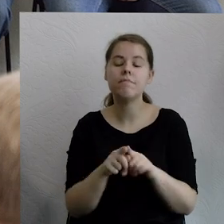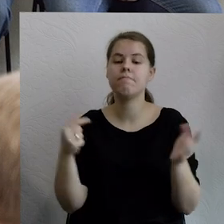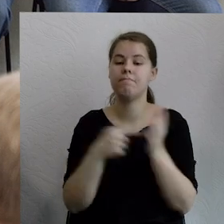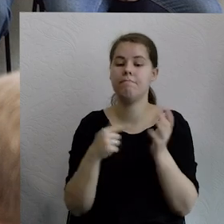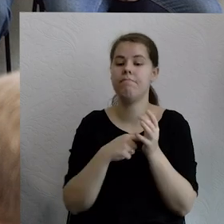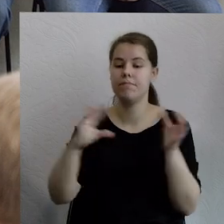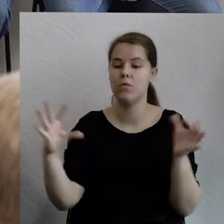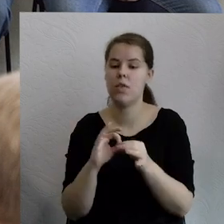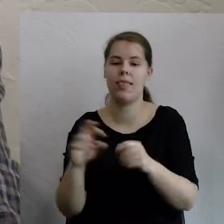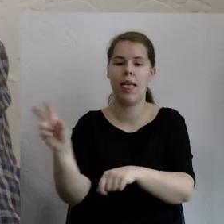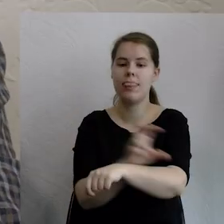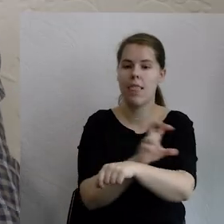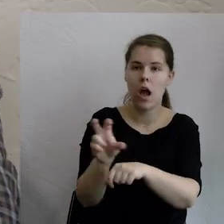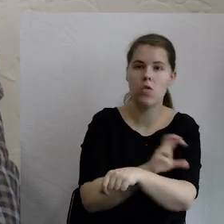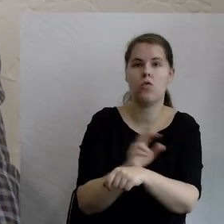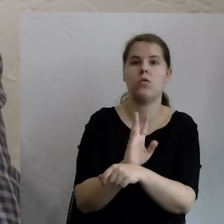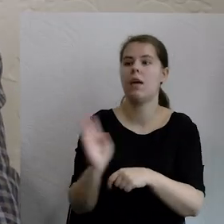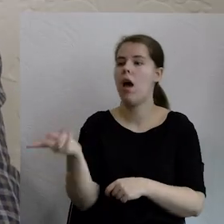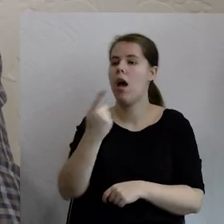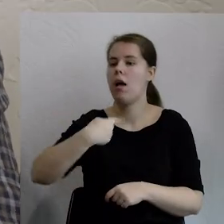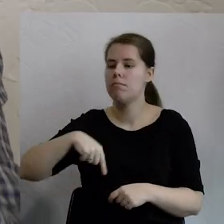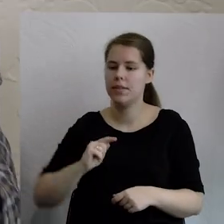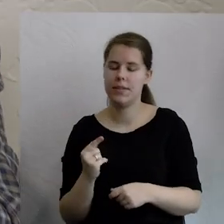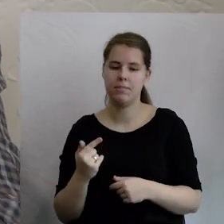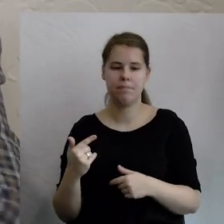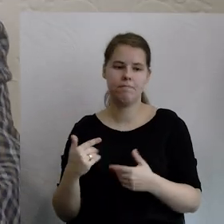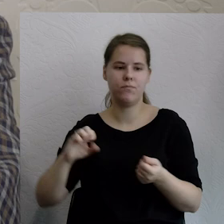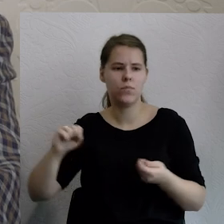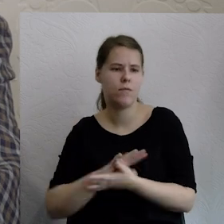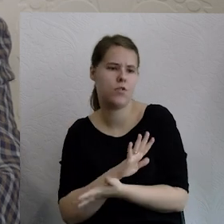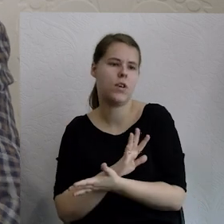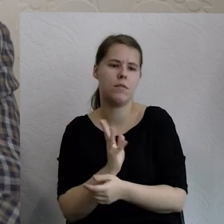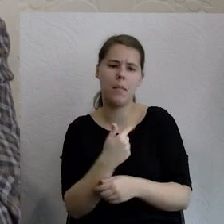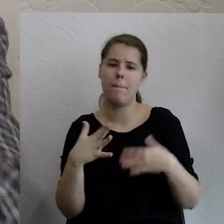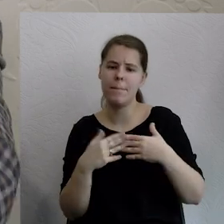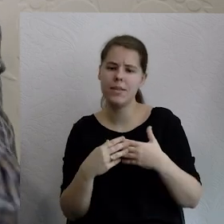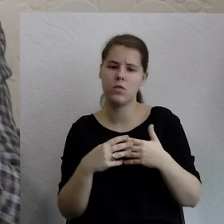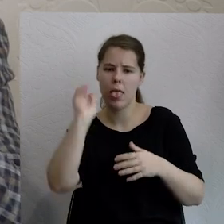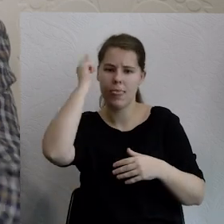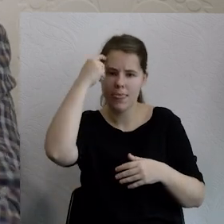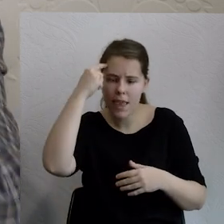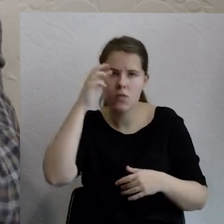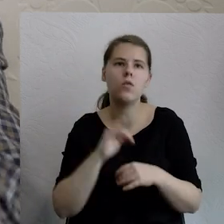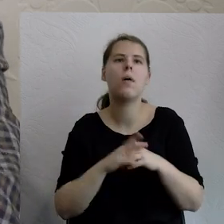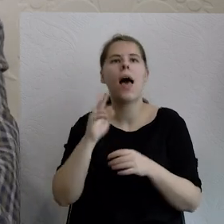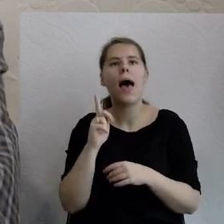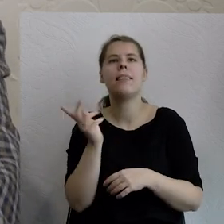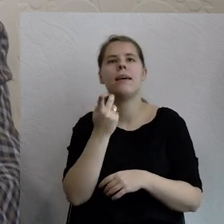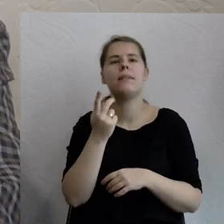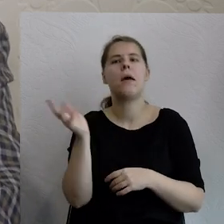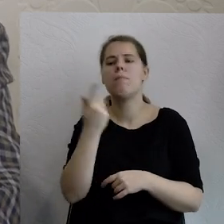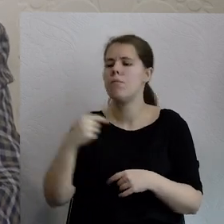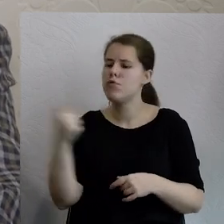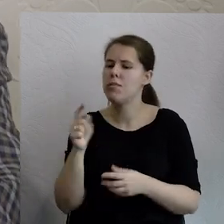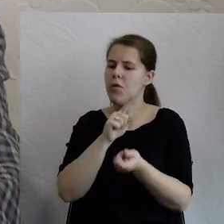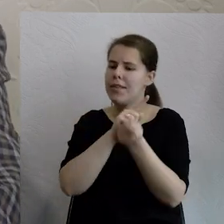my przyzwyczajeni właśnie, żebyśmy jednak bliżej centrum, odkrywamy, że w tym postimperialistycznym świecie relacje mogą być oparte na